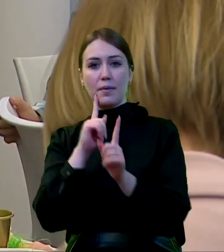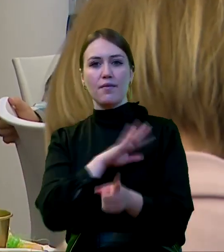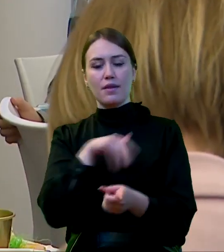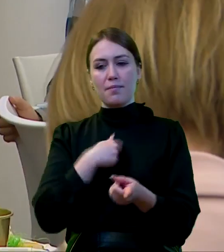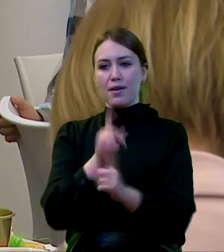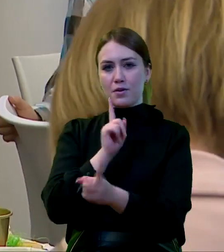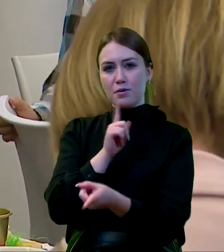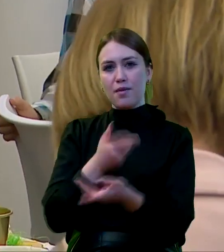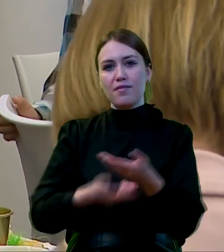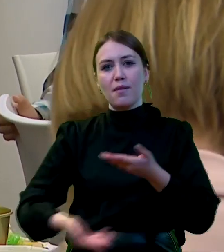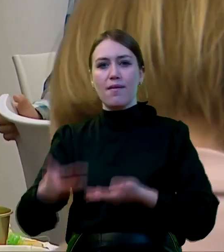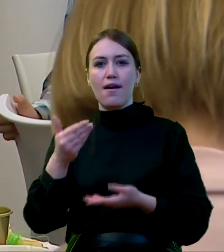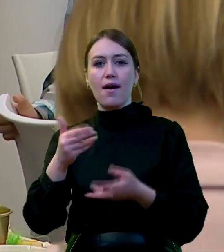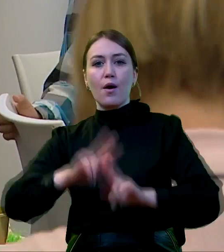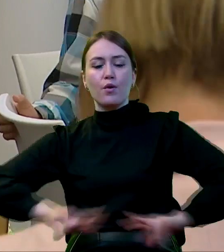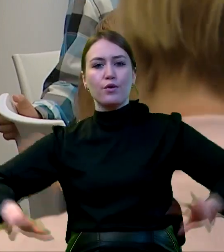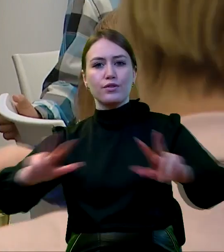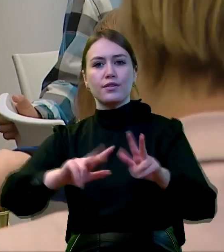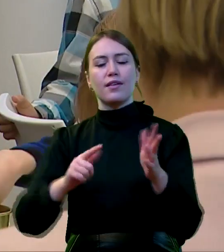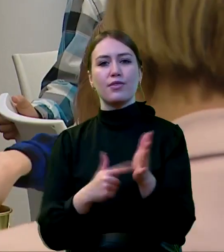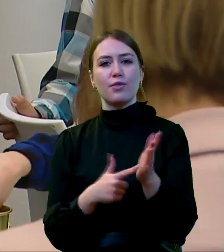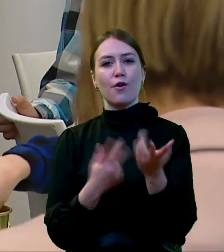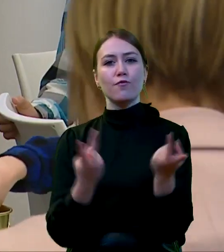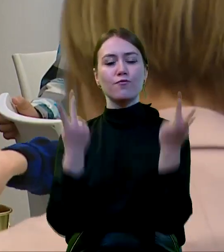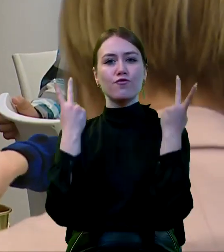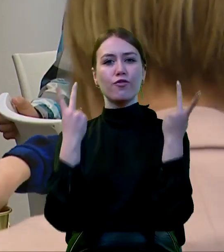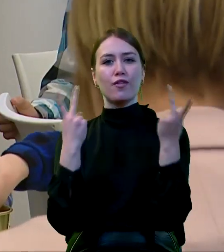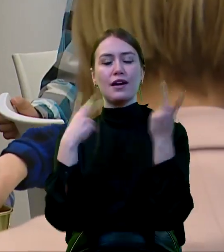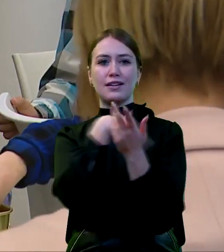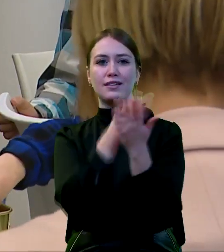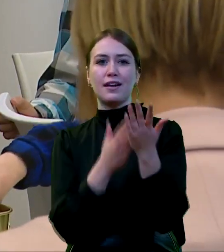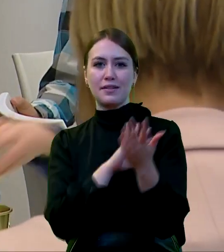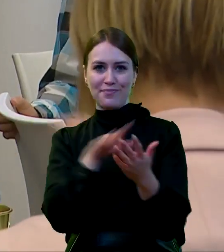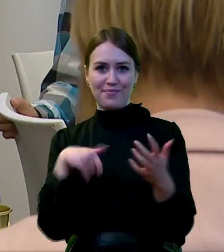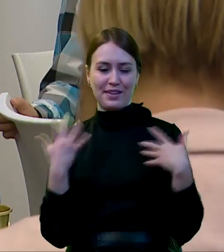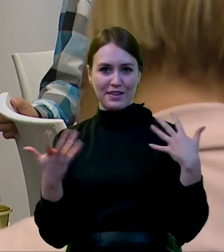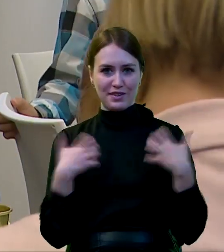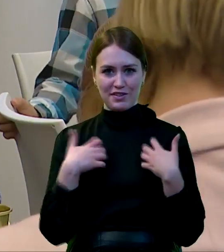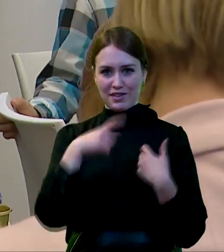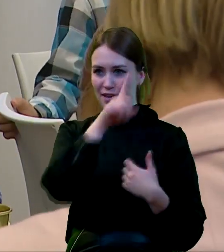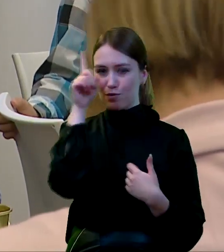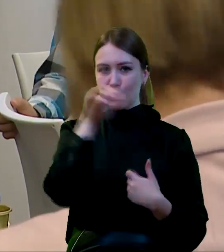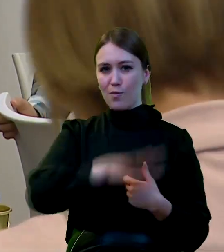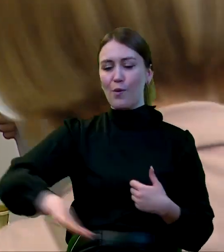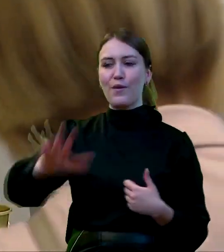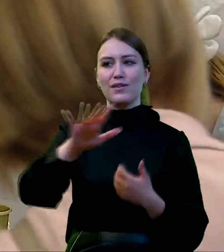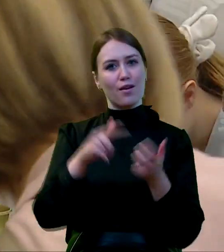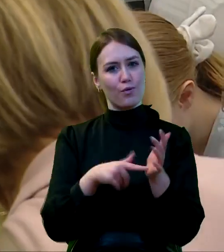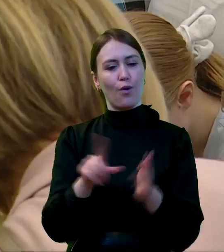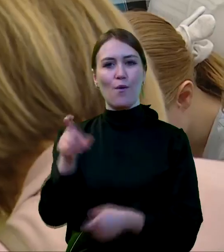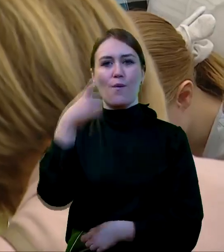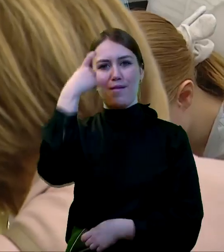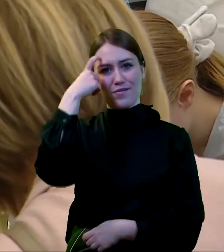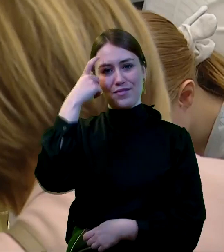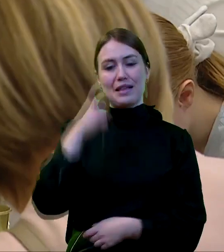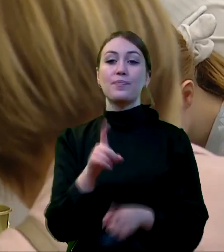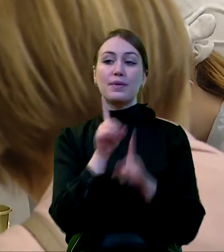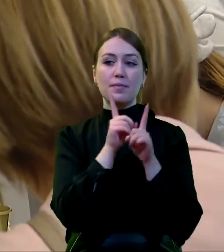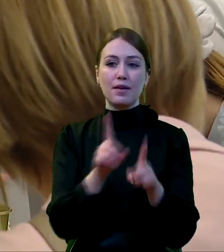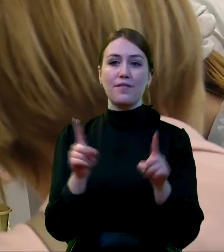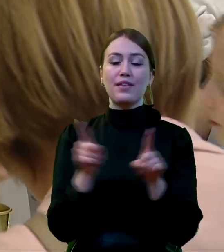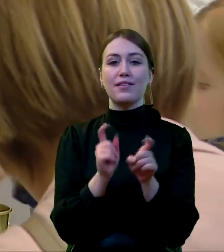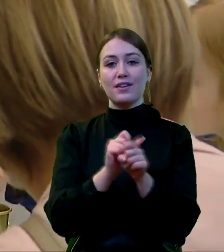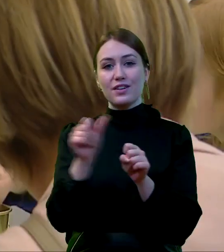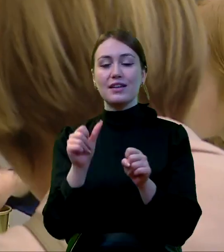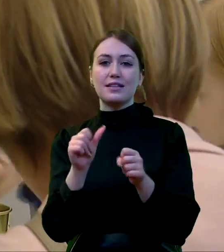mówimy o rodzinie jako o takim ważnym elemencie naszego życia społecznego, to jest kluczowe. Są oczywiście też